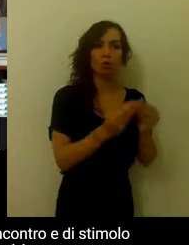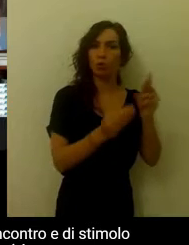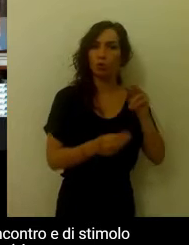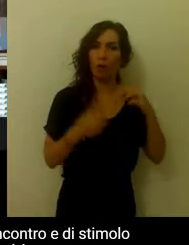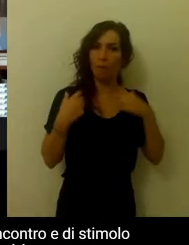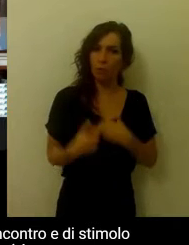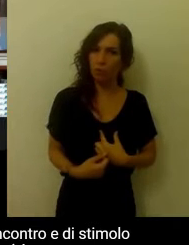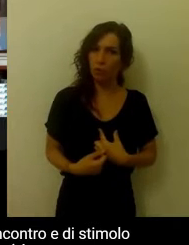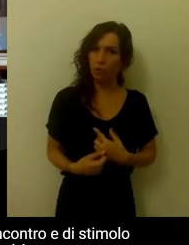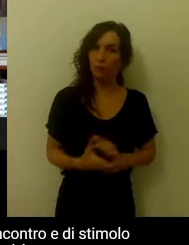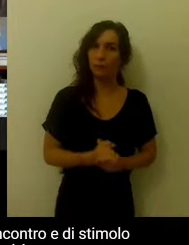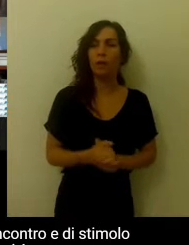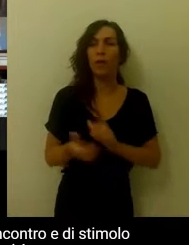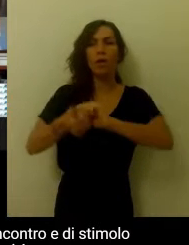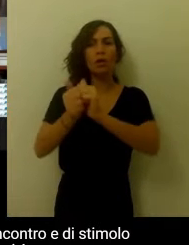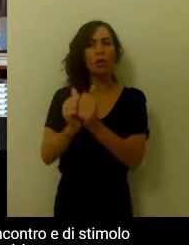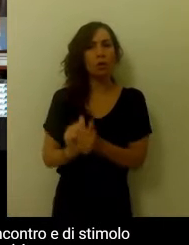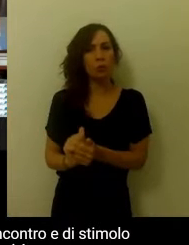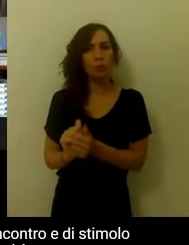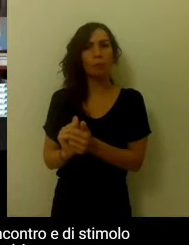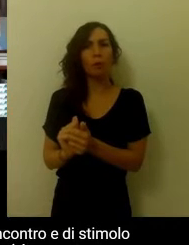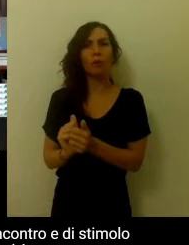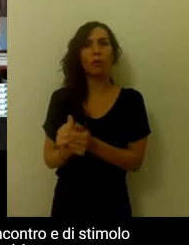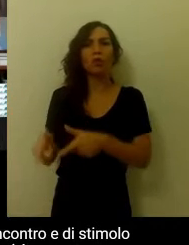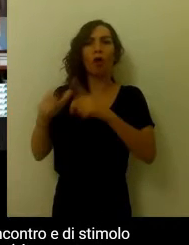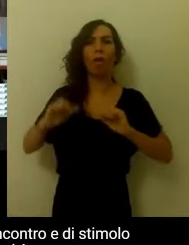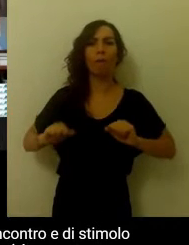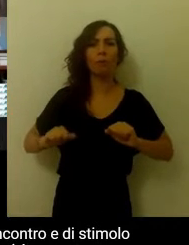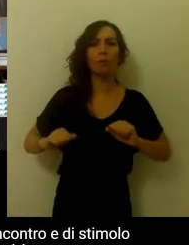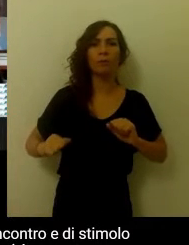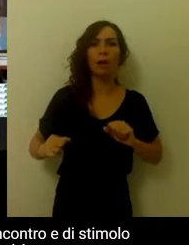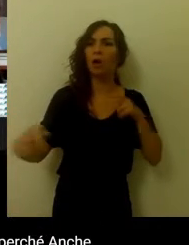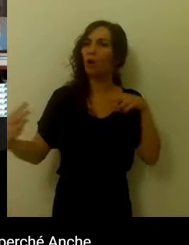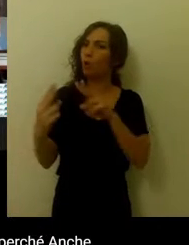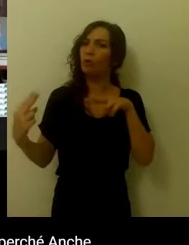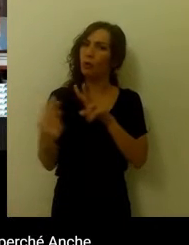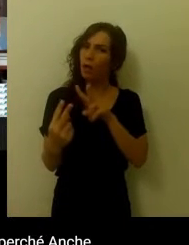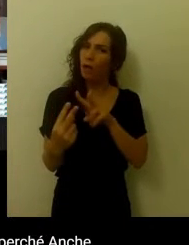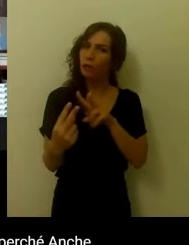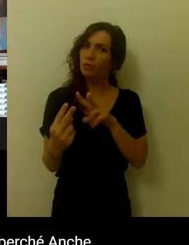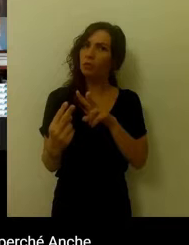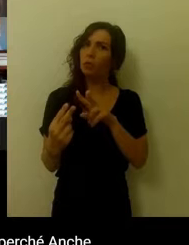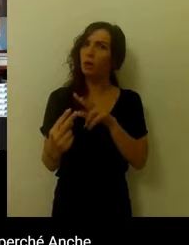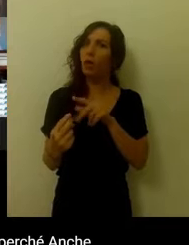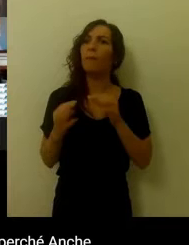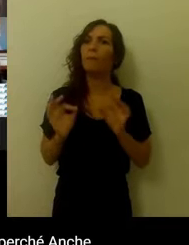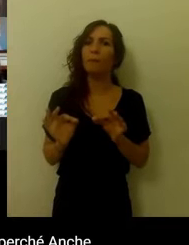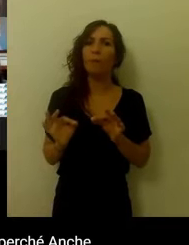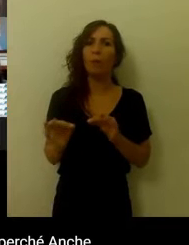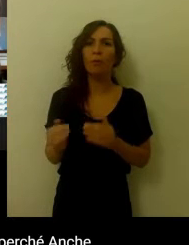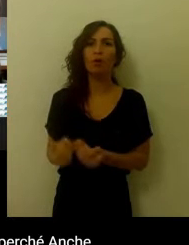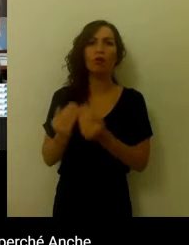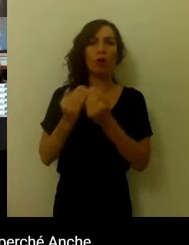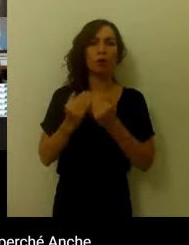Quindi lo sport, con le possibilità di incontro e di stimo che fornisce, diventa quindi l'opportunità di distolvere anche queste